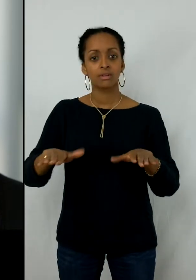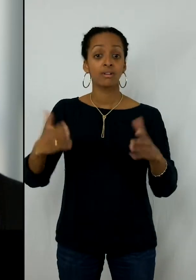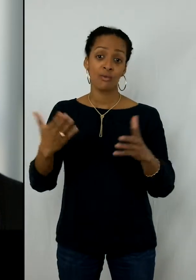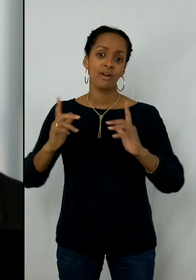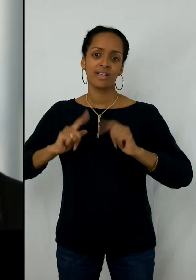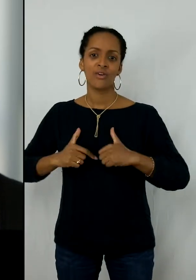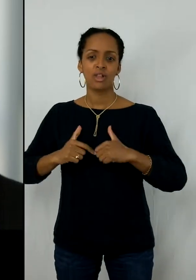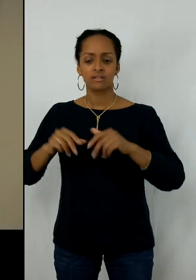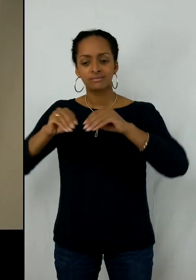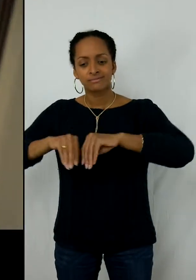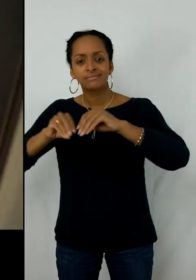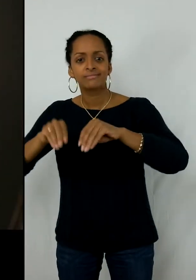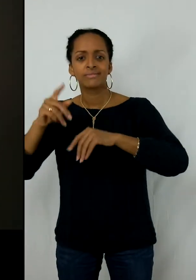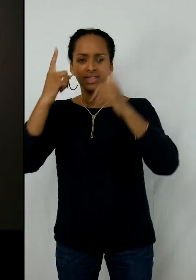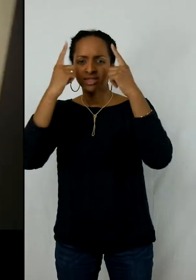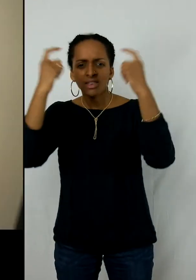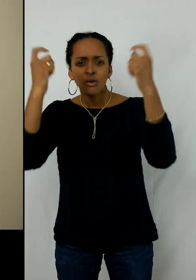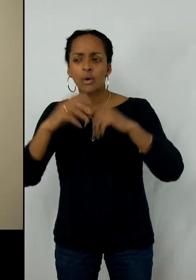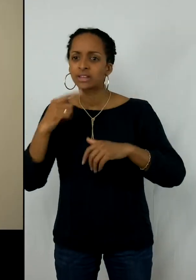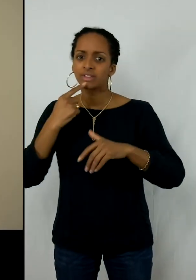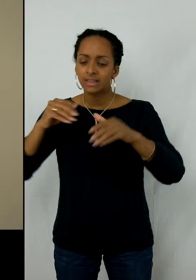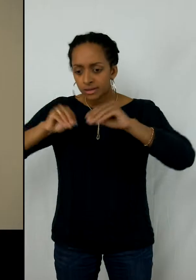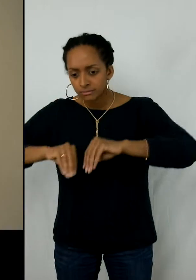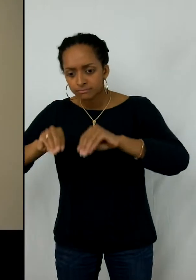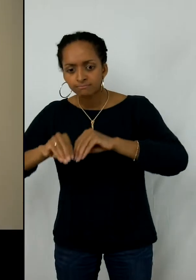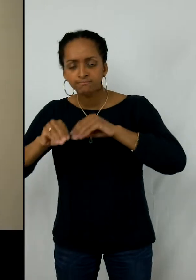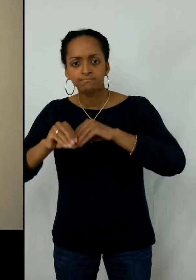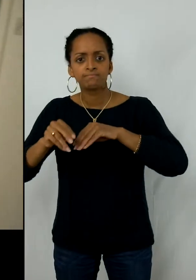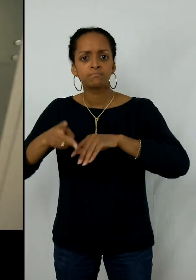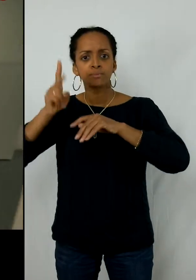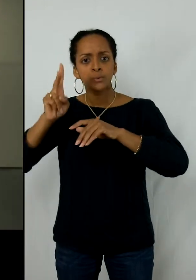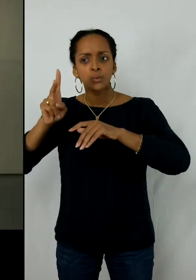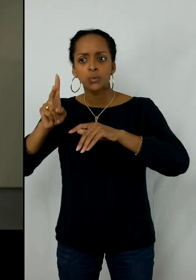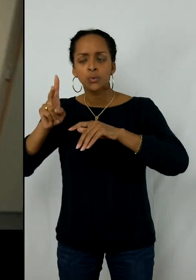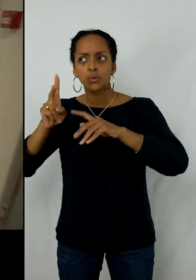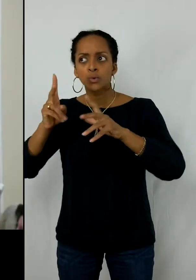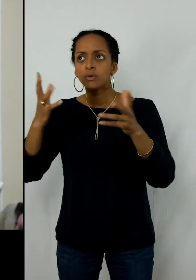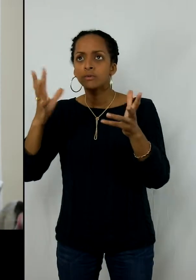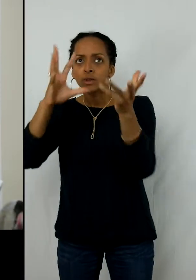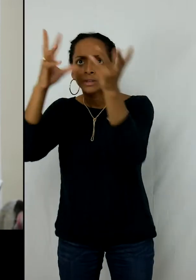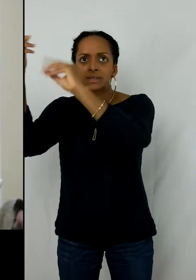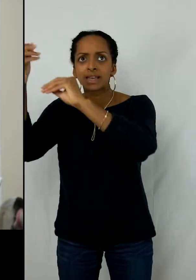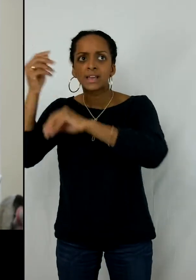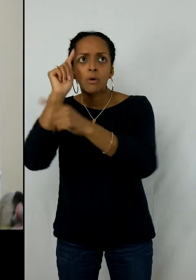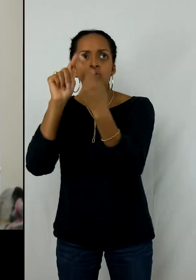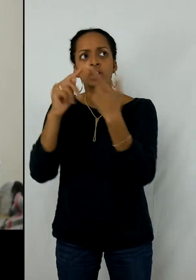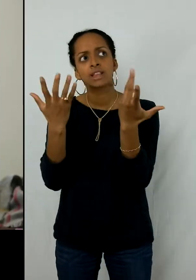on va dire, théoriques. Il a aussi un peu des enseignements plus transversaux pour